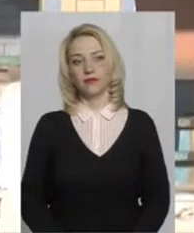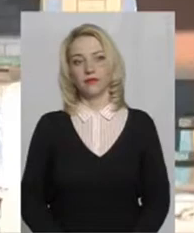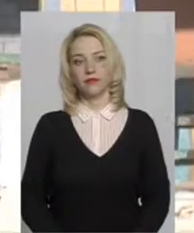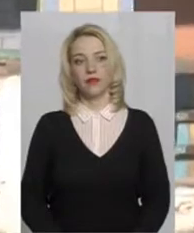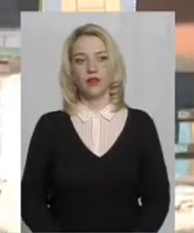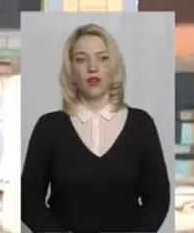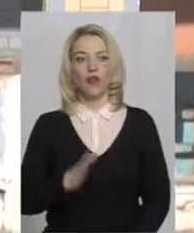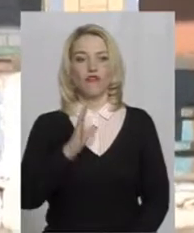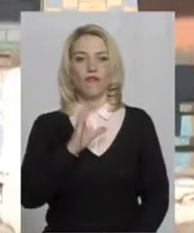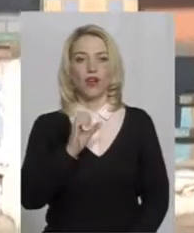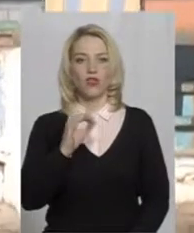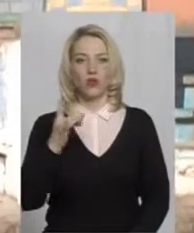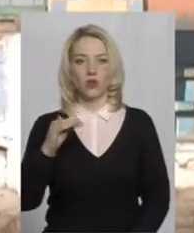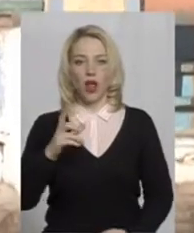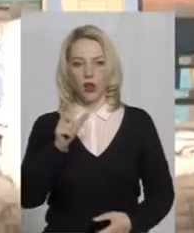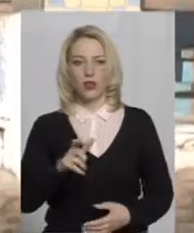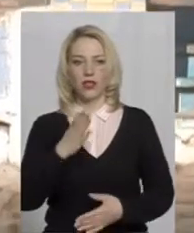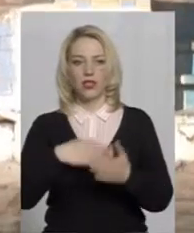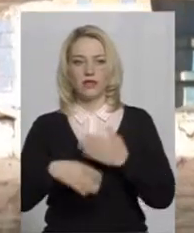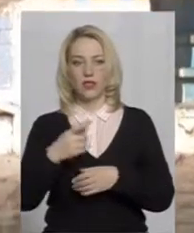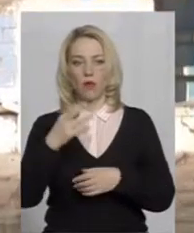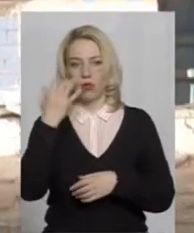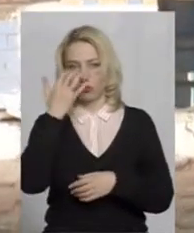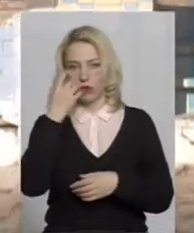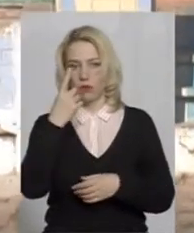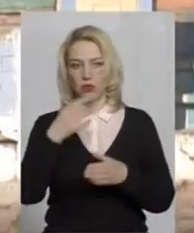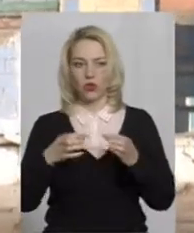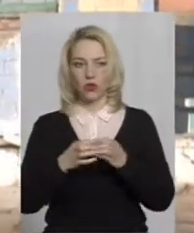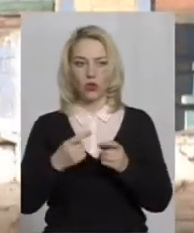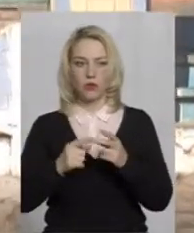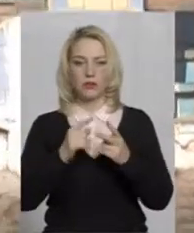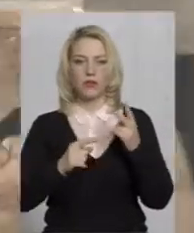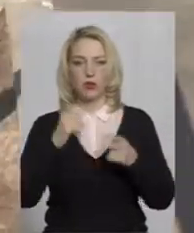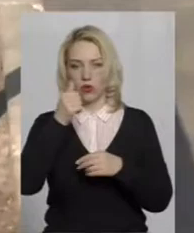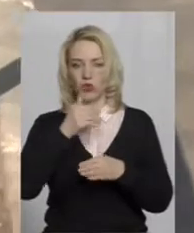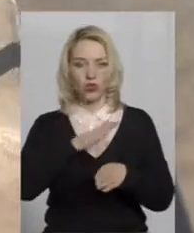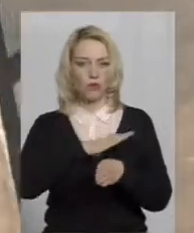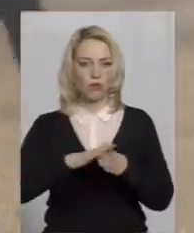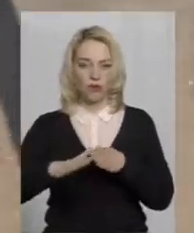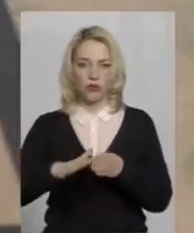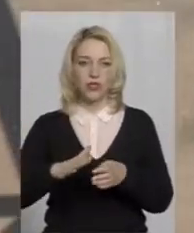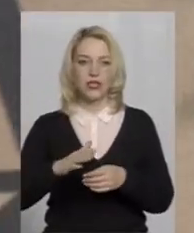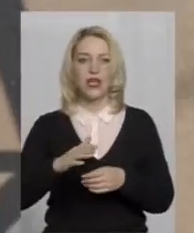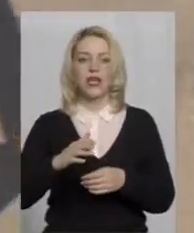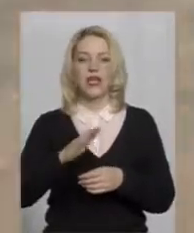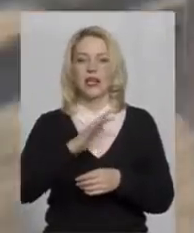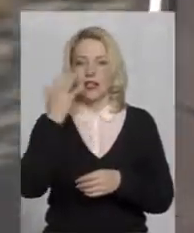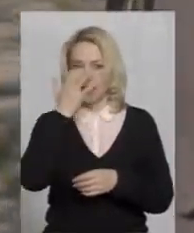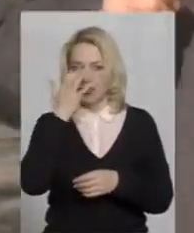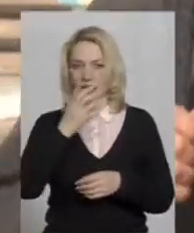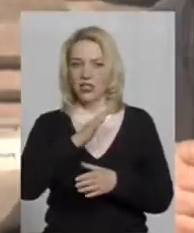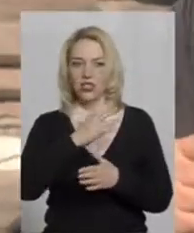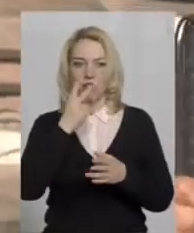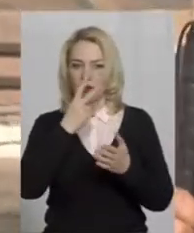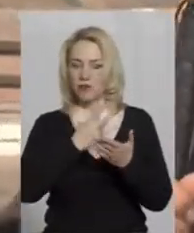Володимир Васюра – людина з інвалідністю позору першої групи. З півторарічного віку тотально незрячий, бо не розрізняє світла та тіні. У супроводі члена